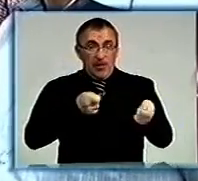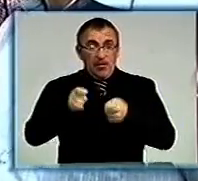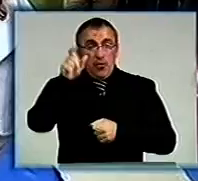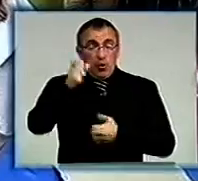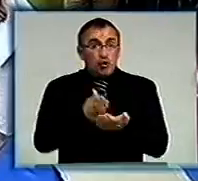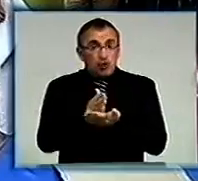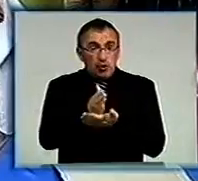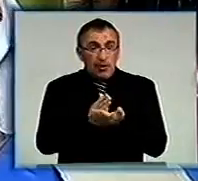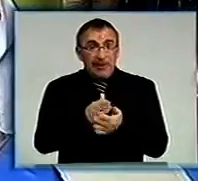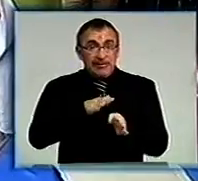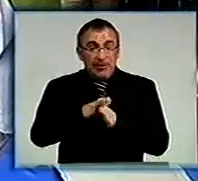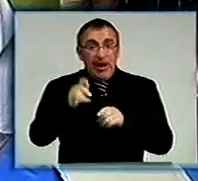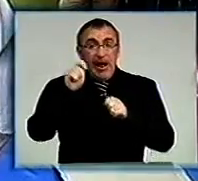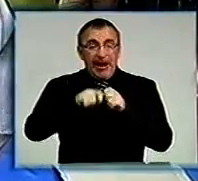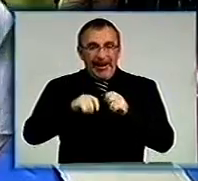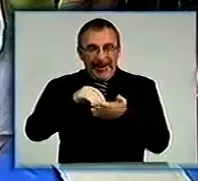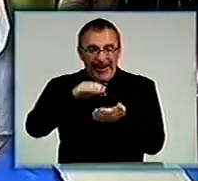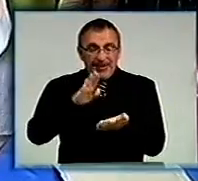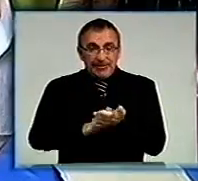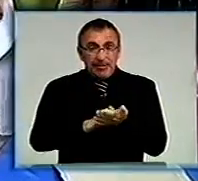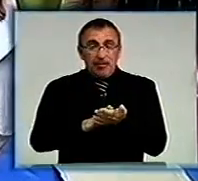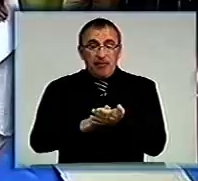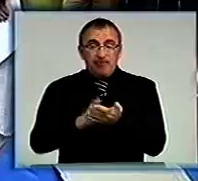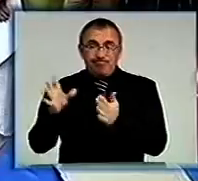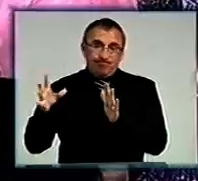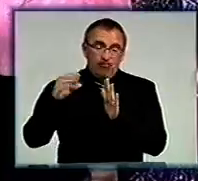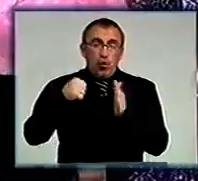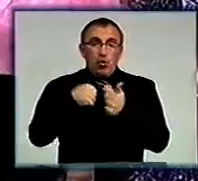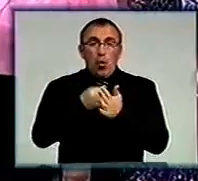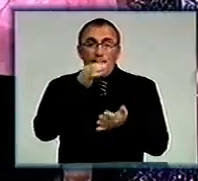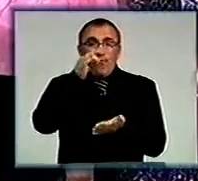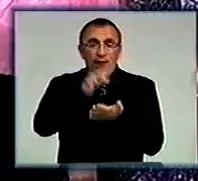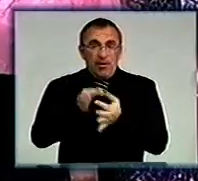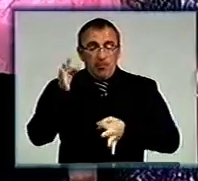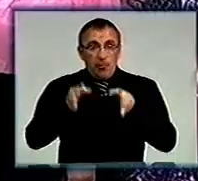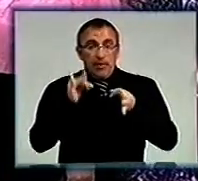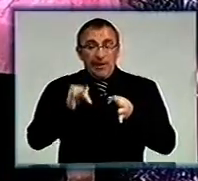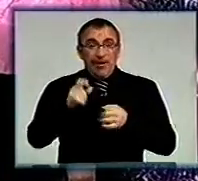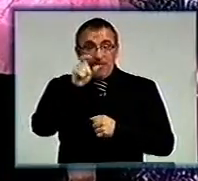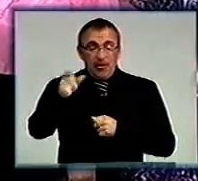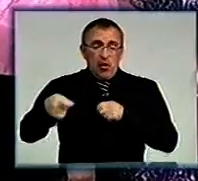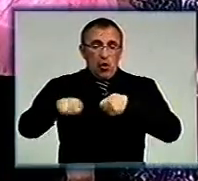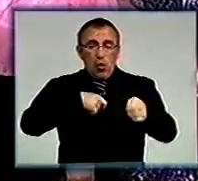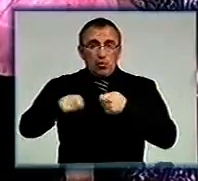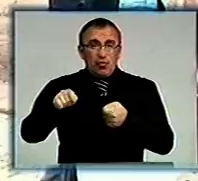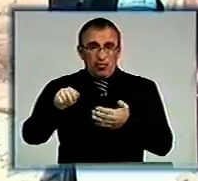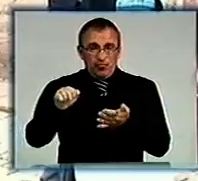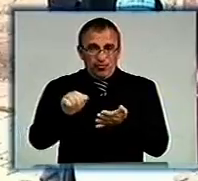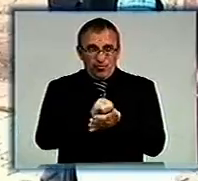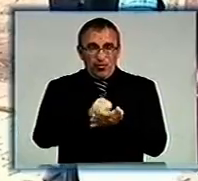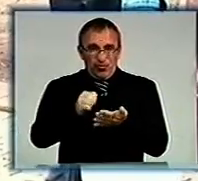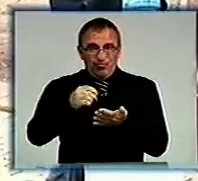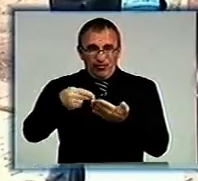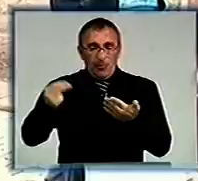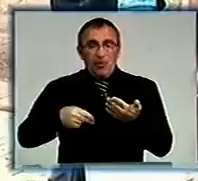чиновників, що здійснювали реєстрацію фіктивних договорів, притягли до відповідальності, а селянам порадили розривати такі угоди через суд. Однак, скажуть,